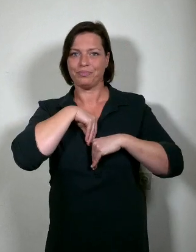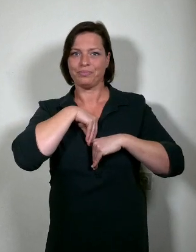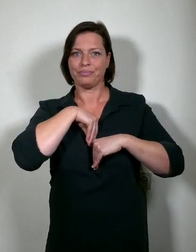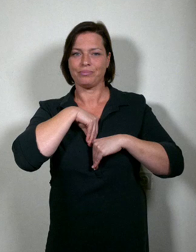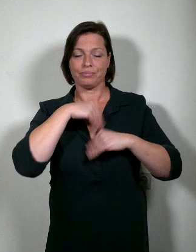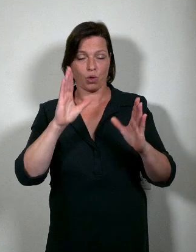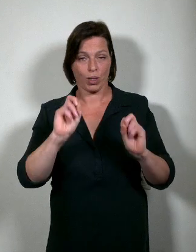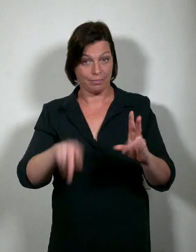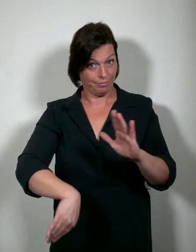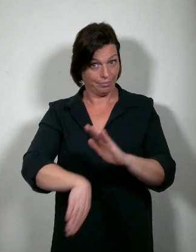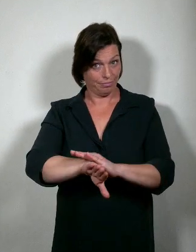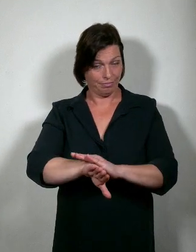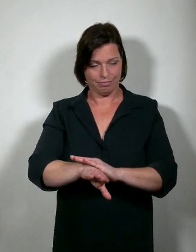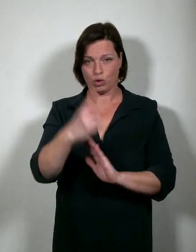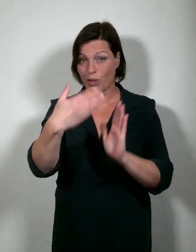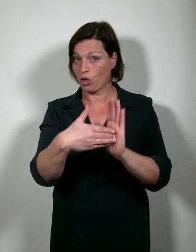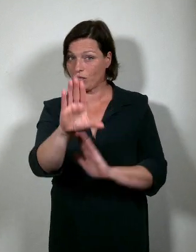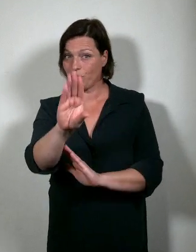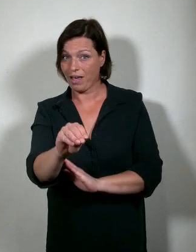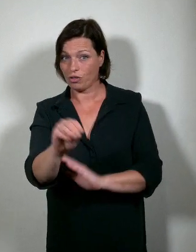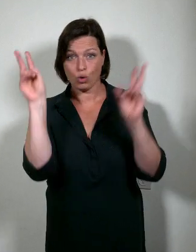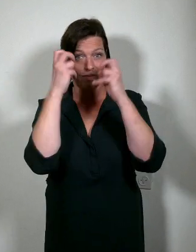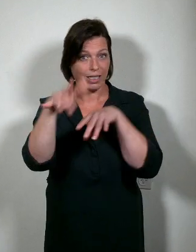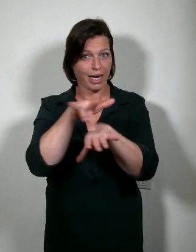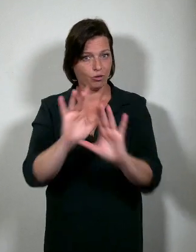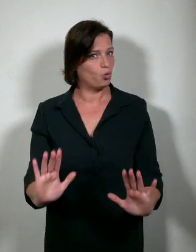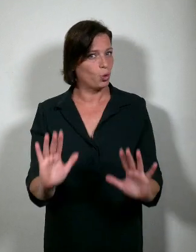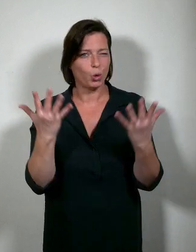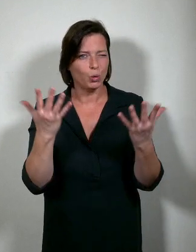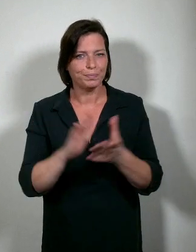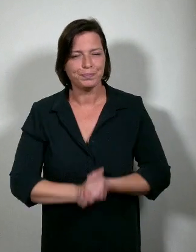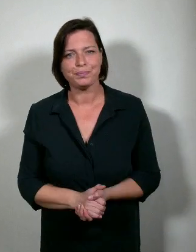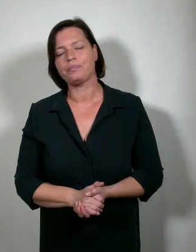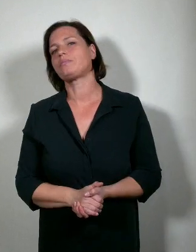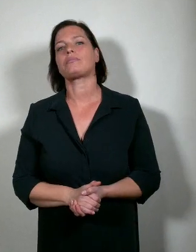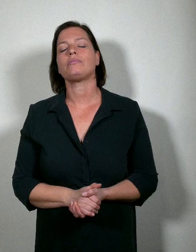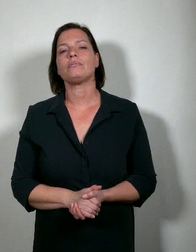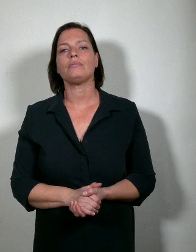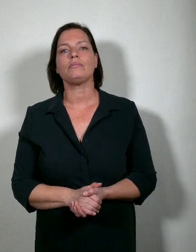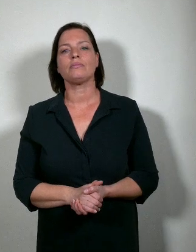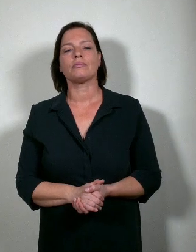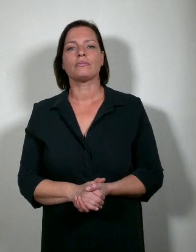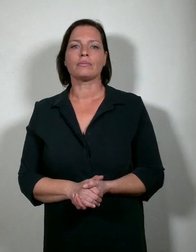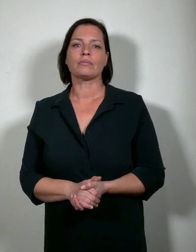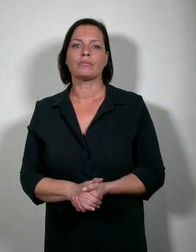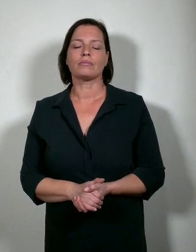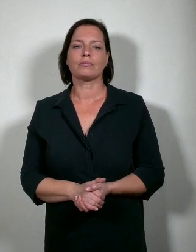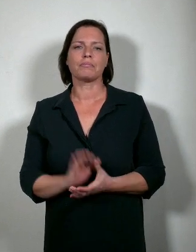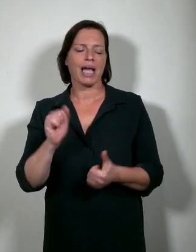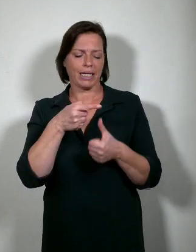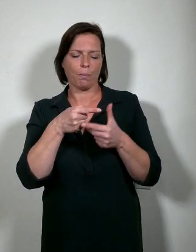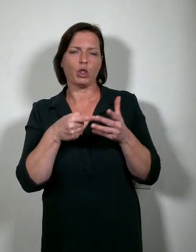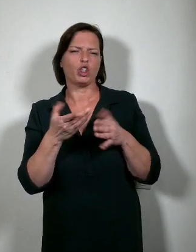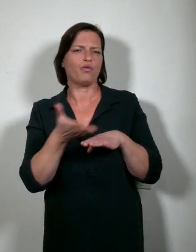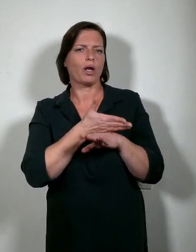Daar gaan we. Hoe ziet de U-Gent eruit in 2050? Een paar punten